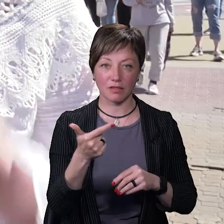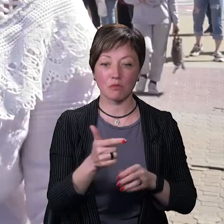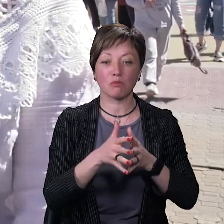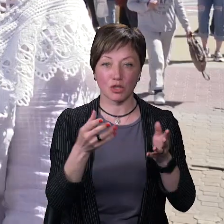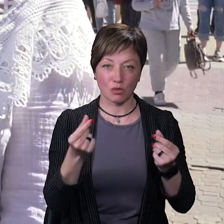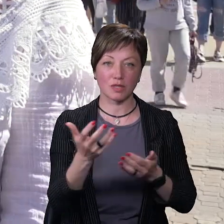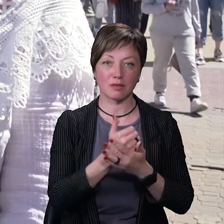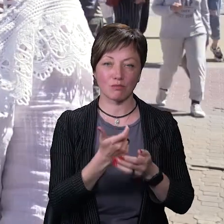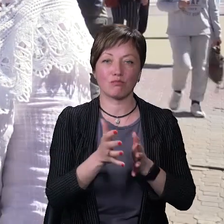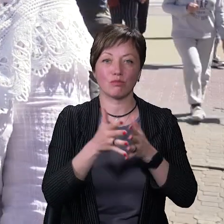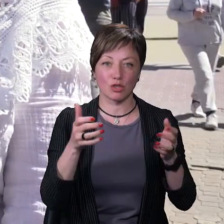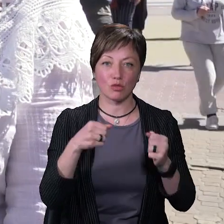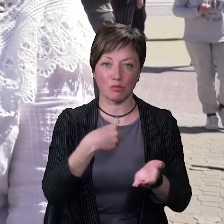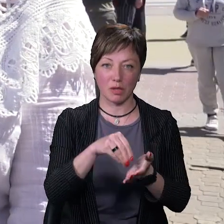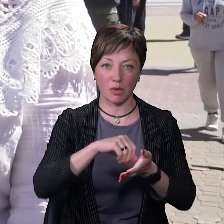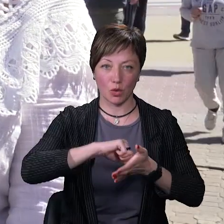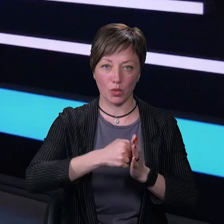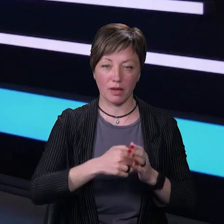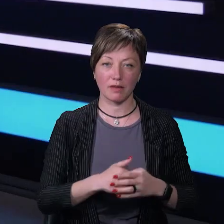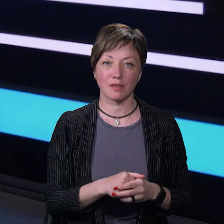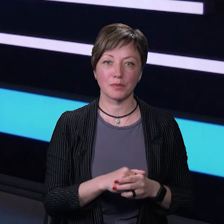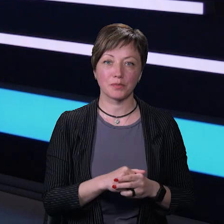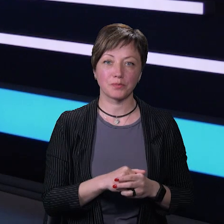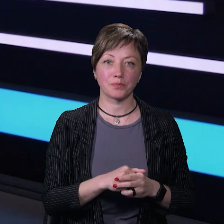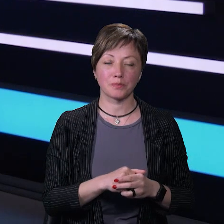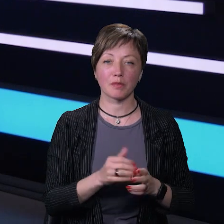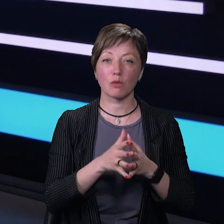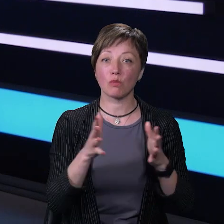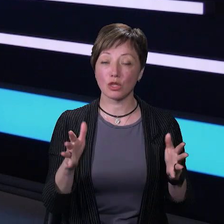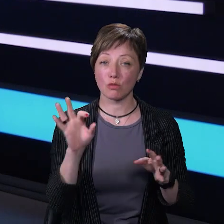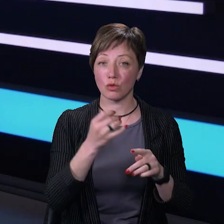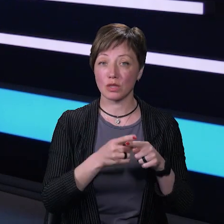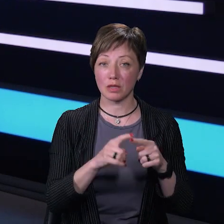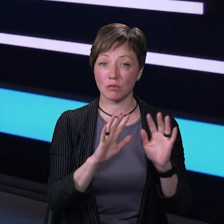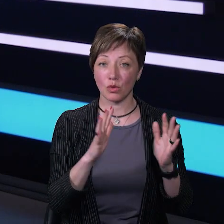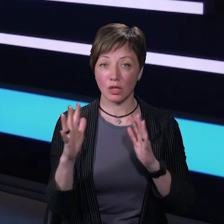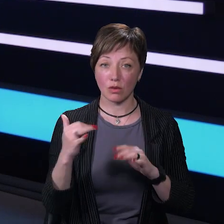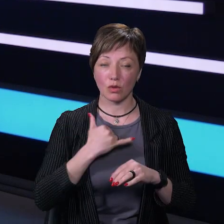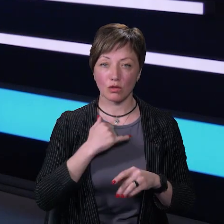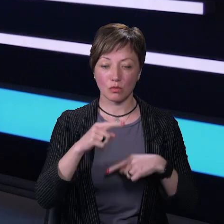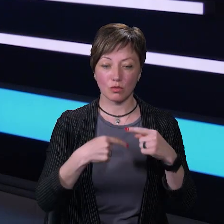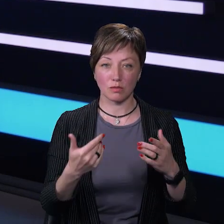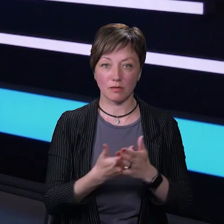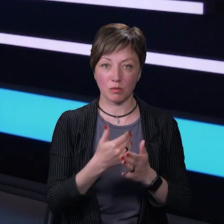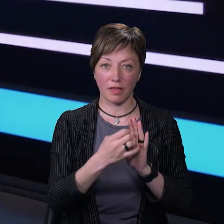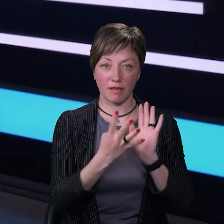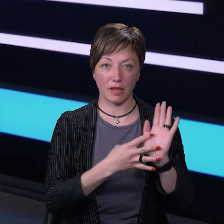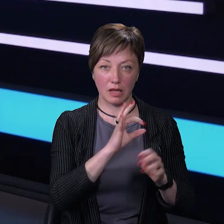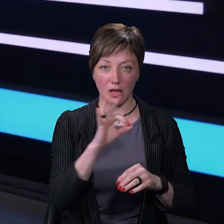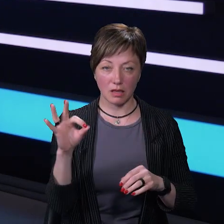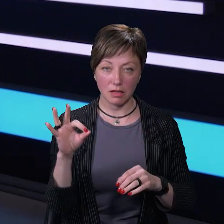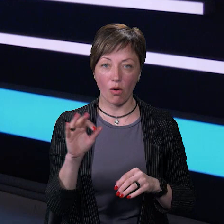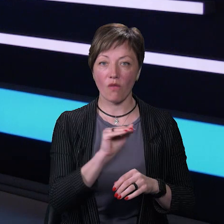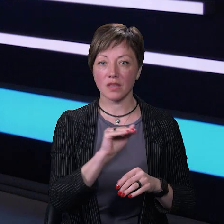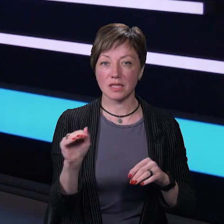більше ми зберемо коштів, тим більше зможемо придбати. Більше про ці та інші події у нашому випуску О19, а